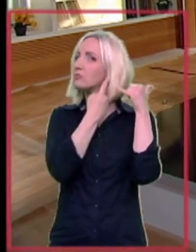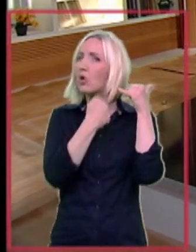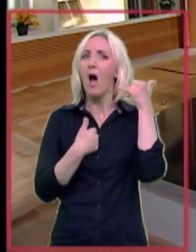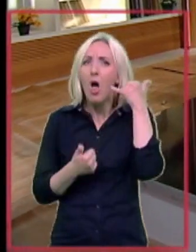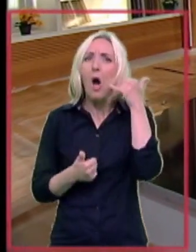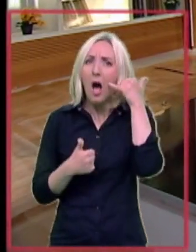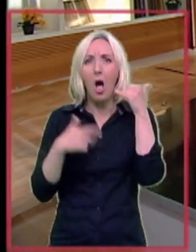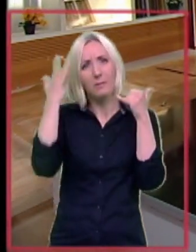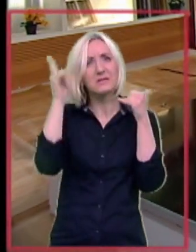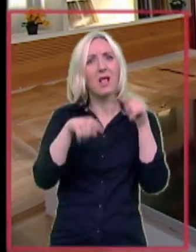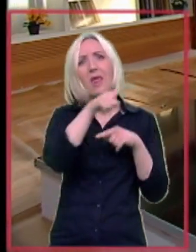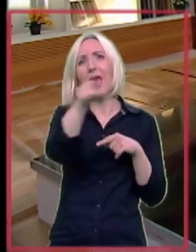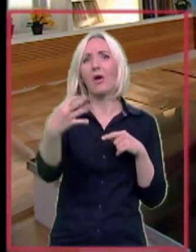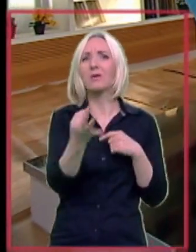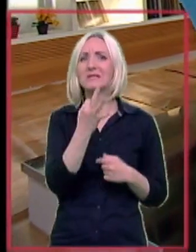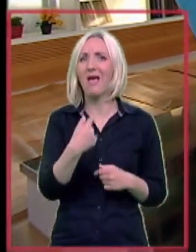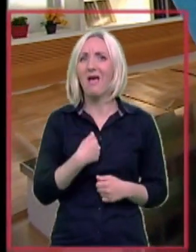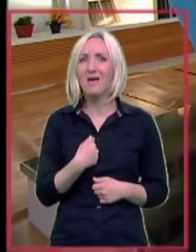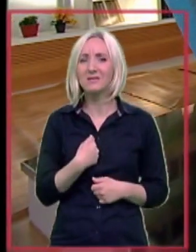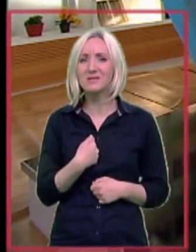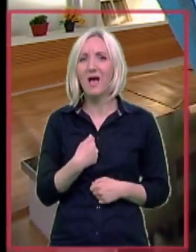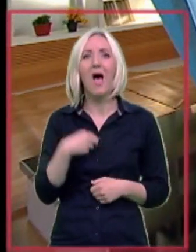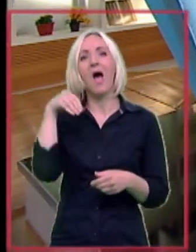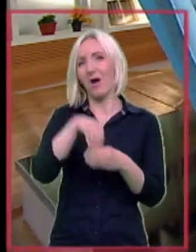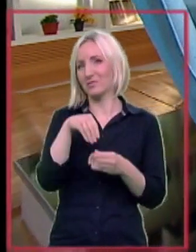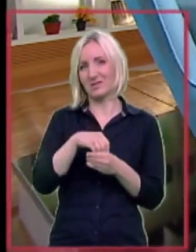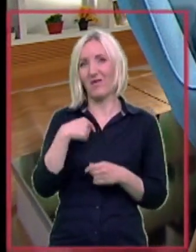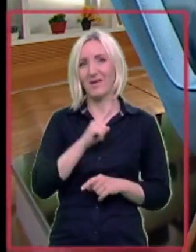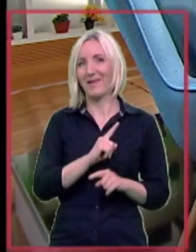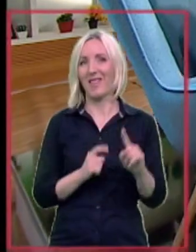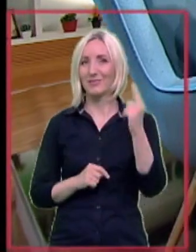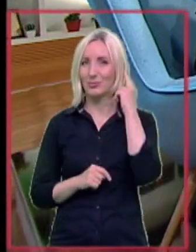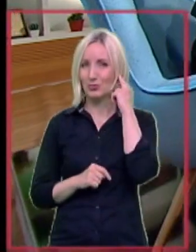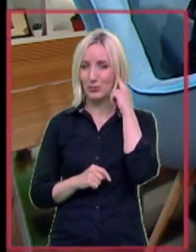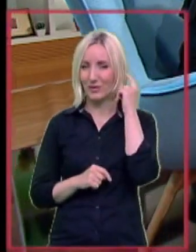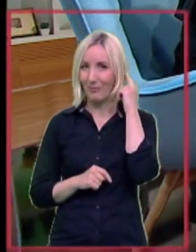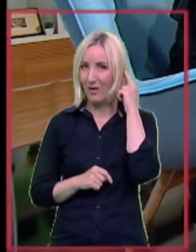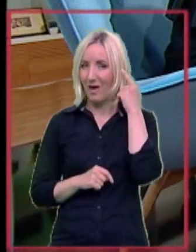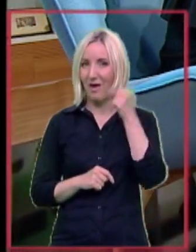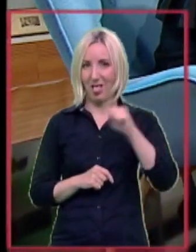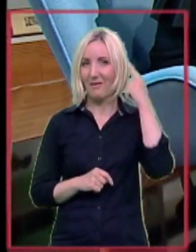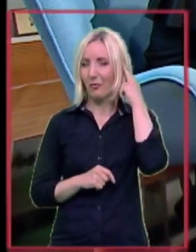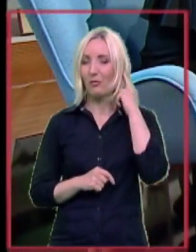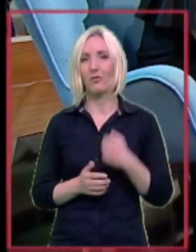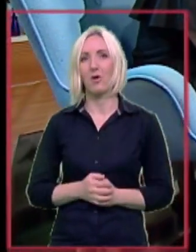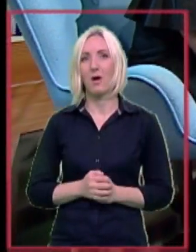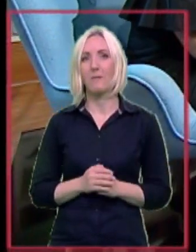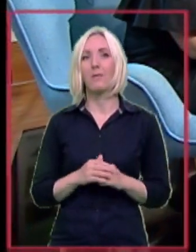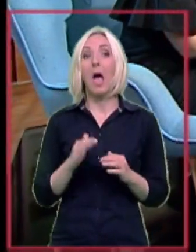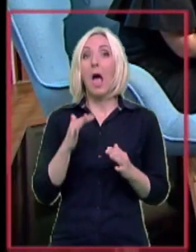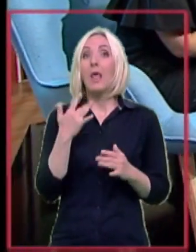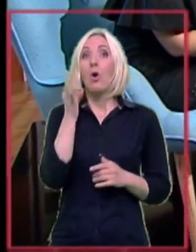sam halo, halo, mislila sam da neko zeze na telefon, ali ja to tu nije bio slučaj. Par dana nakon toga sam imala problem sa